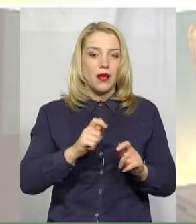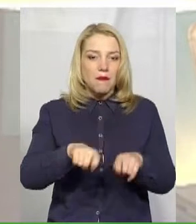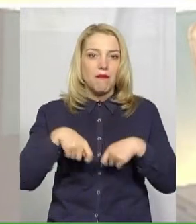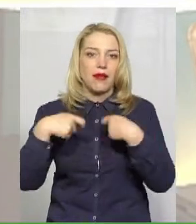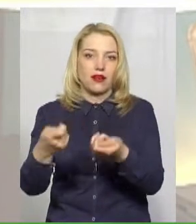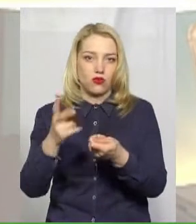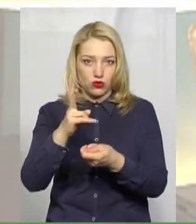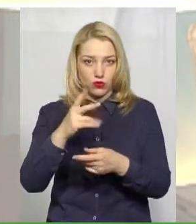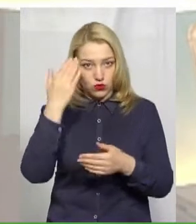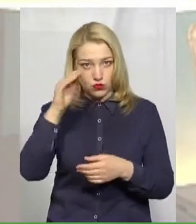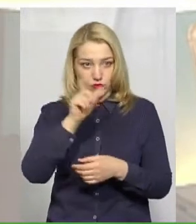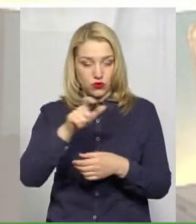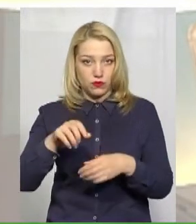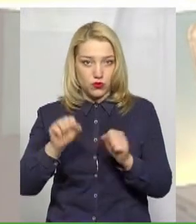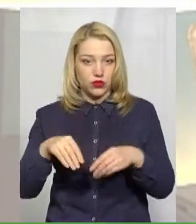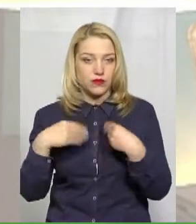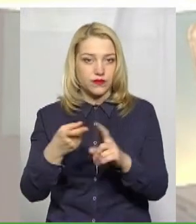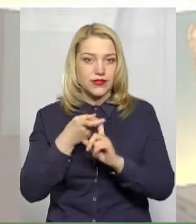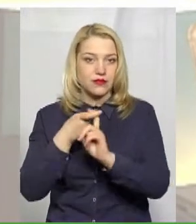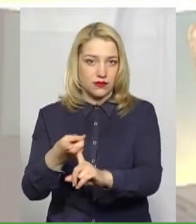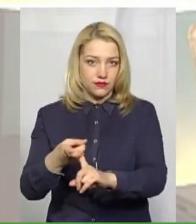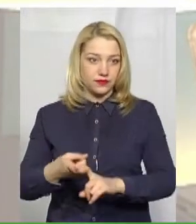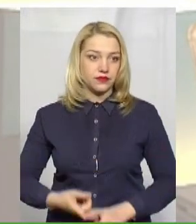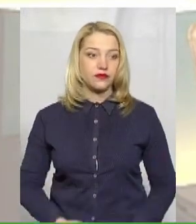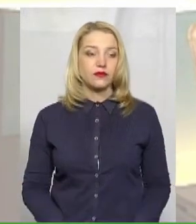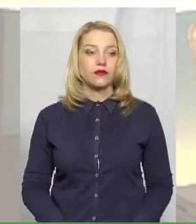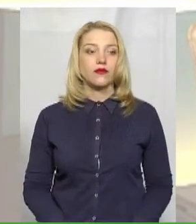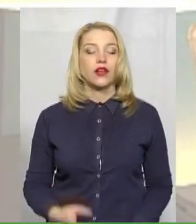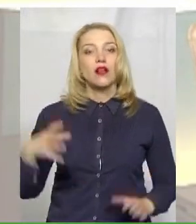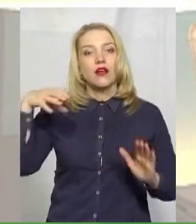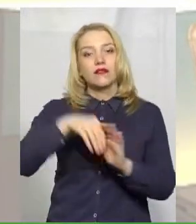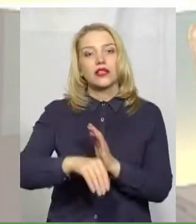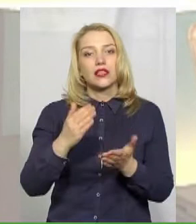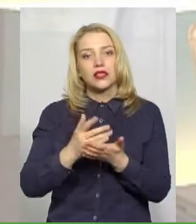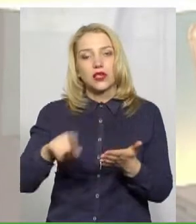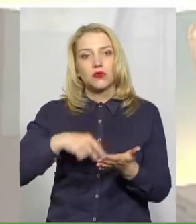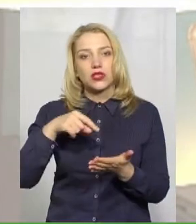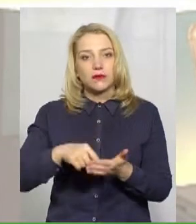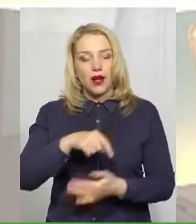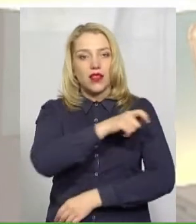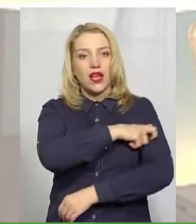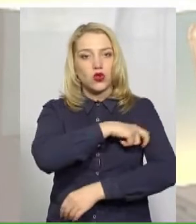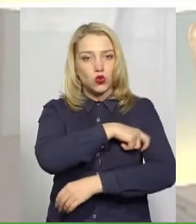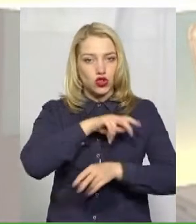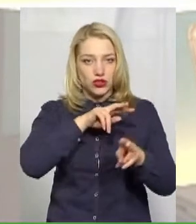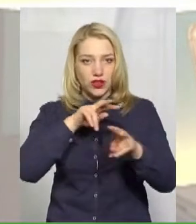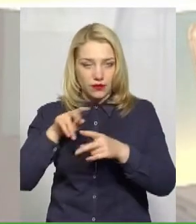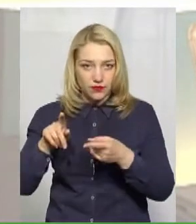ваші повноваження? В складі патрулів є муніципальна дружина, є